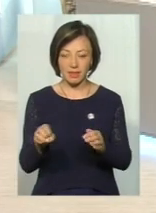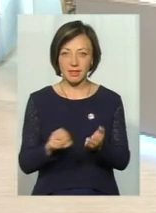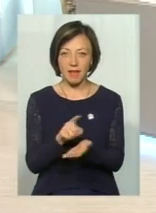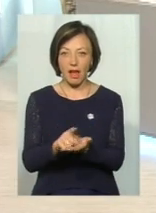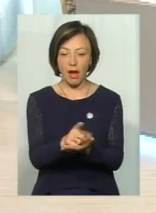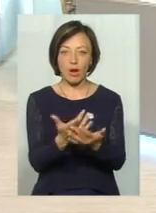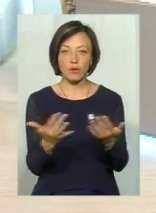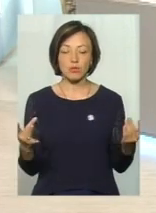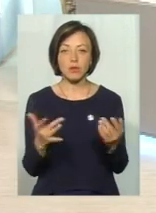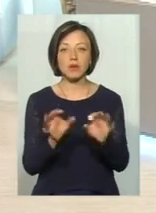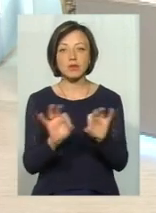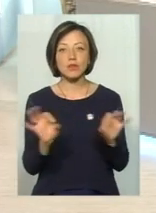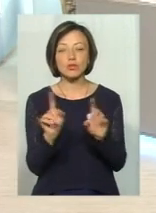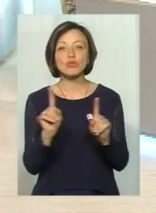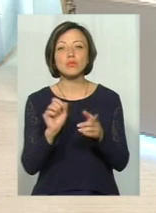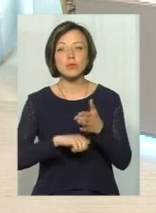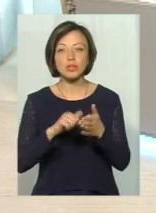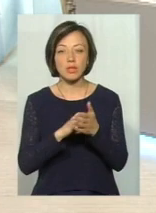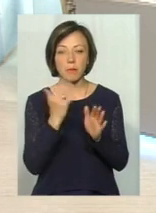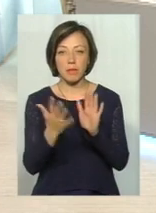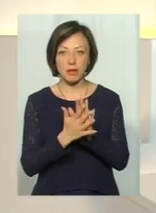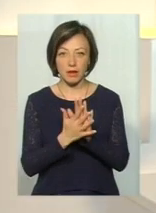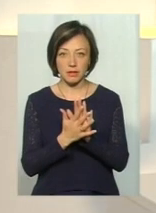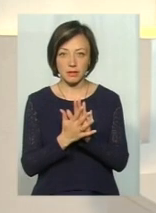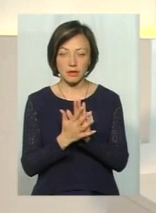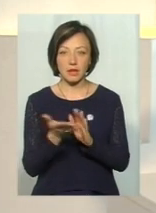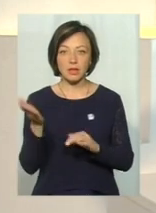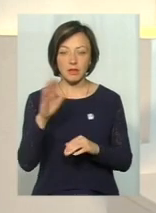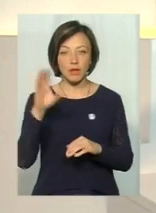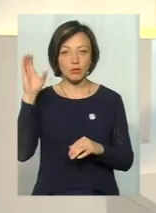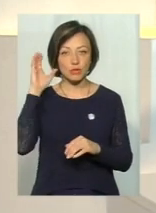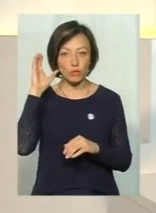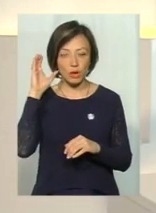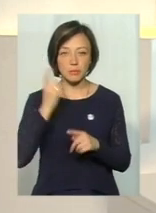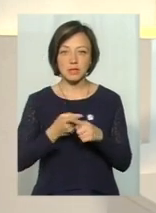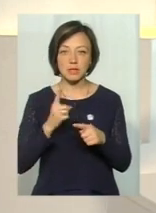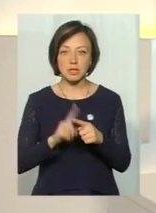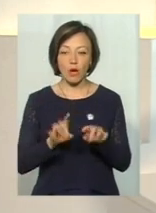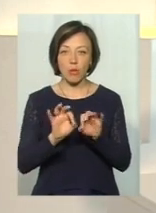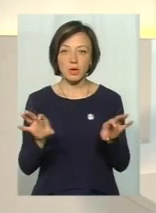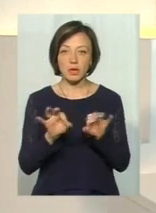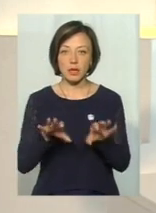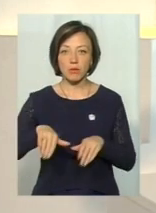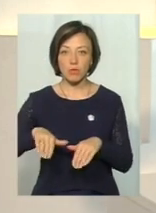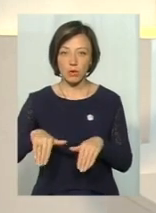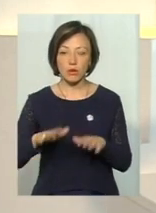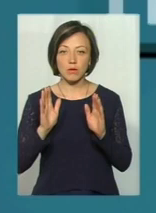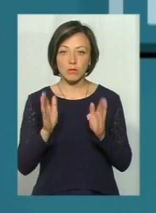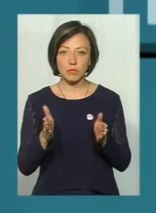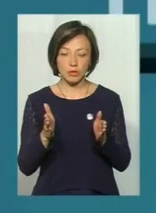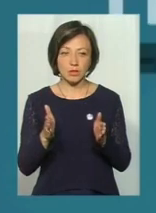що провокує плазунів от саме нападати. Давайте послухаємо це у коментарі, а потім ви доповните.